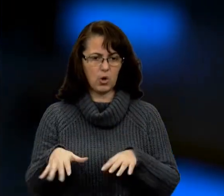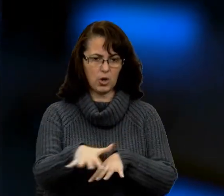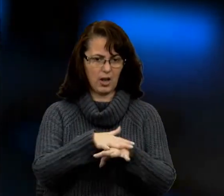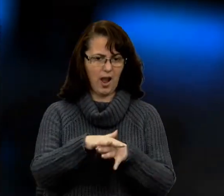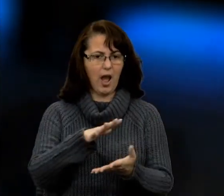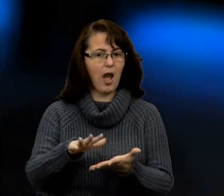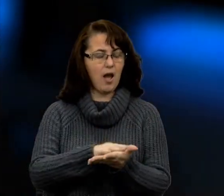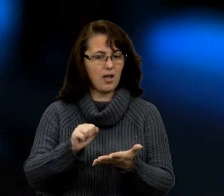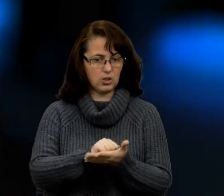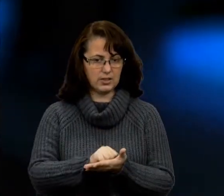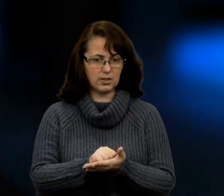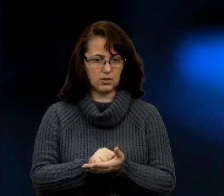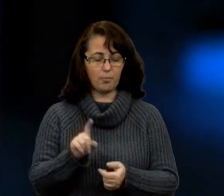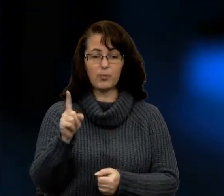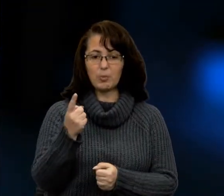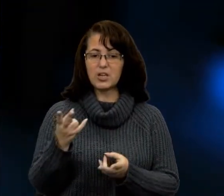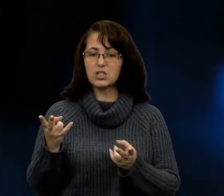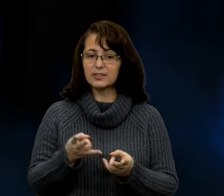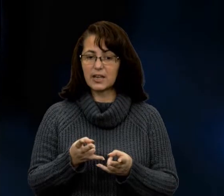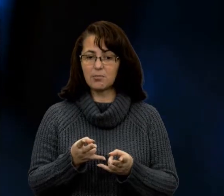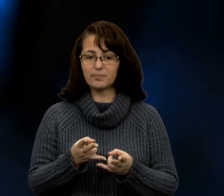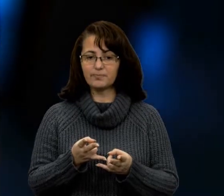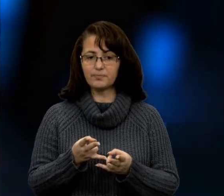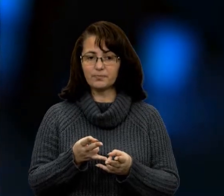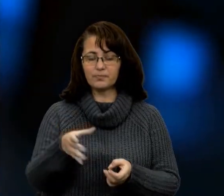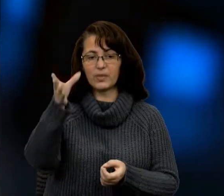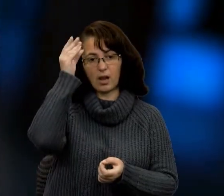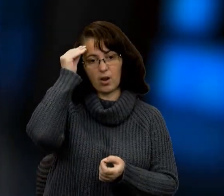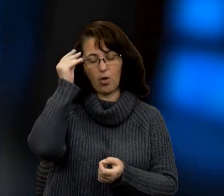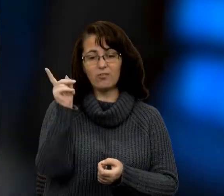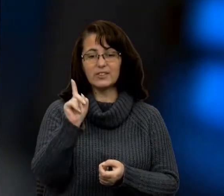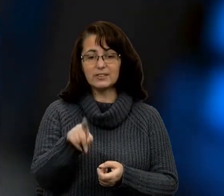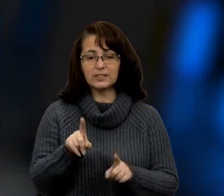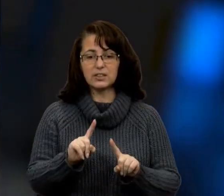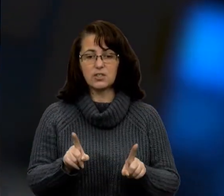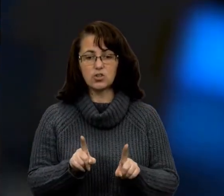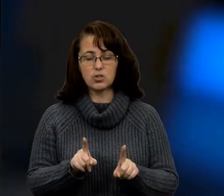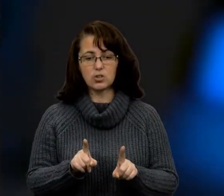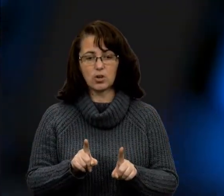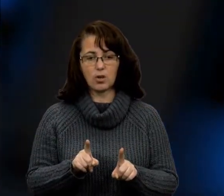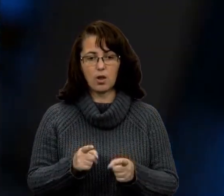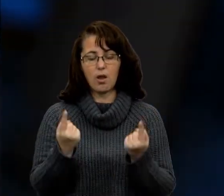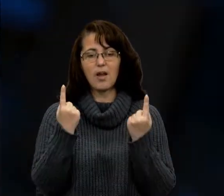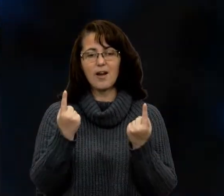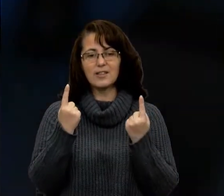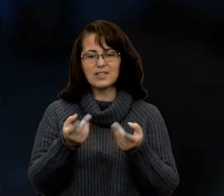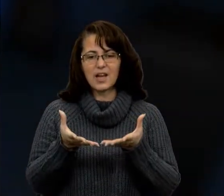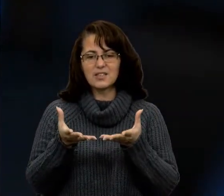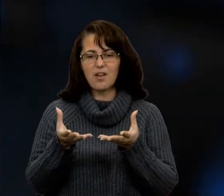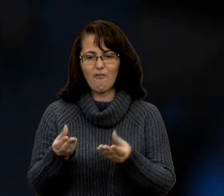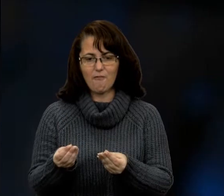По-перше, треба знову таки зважати на те, що колосальний вплив